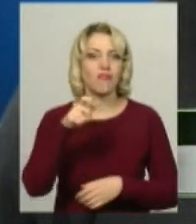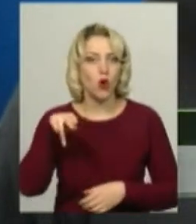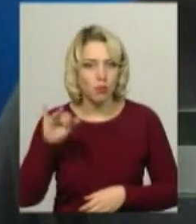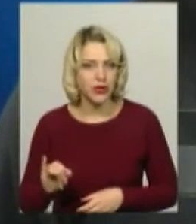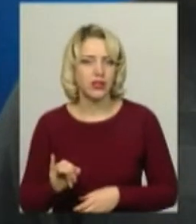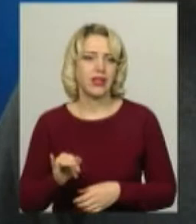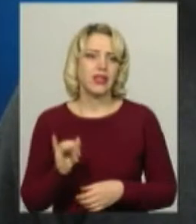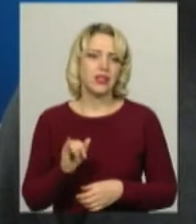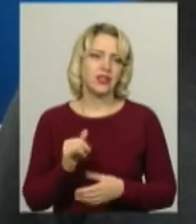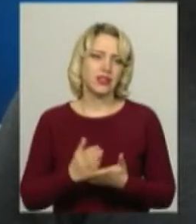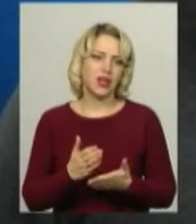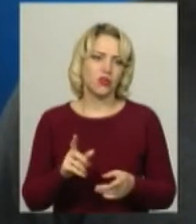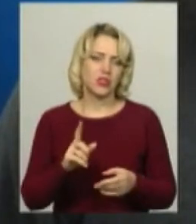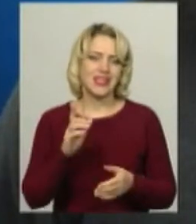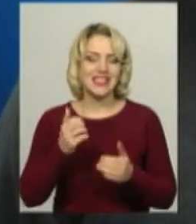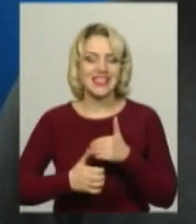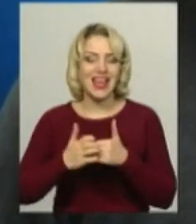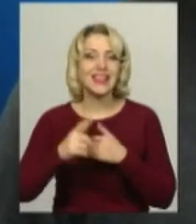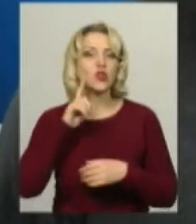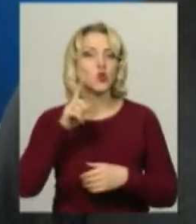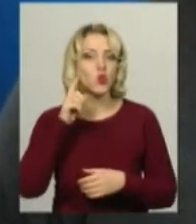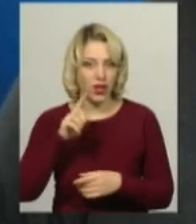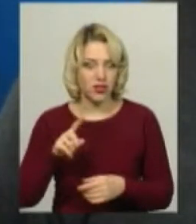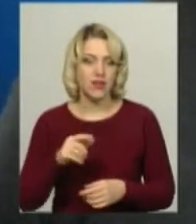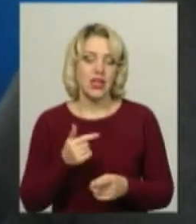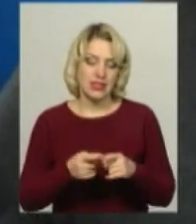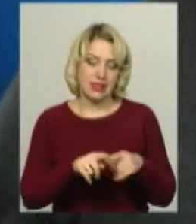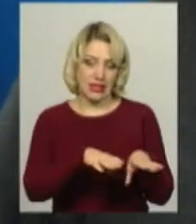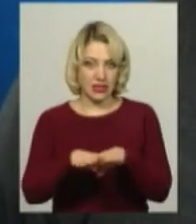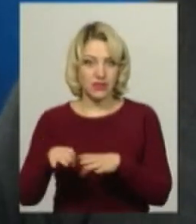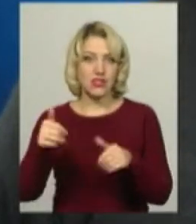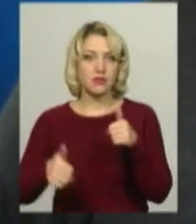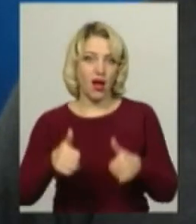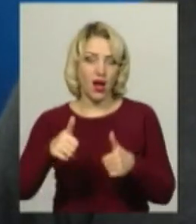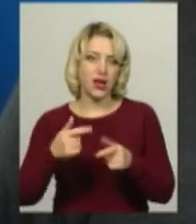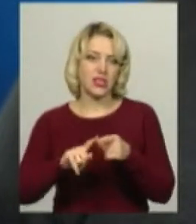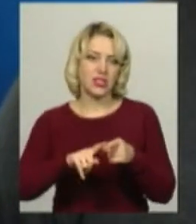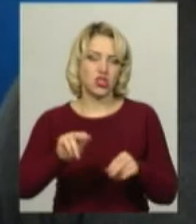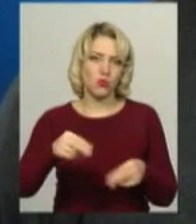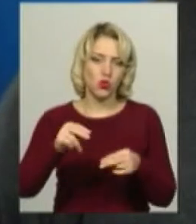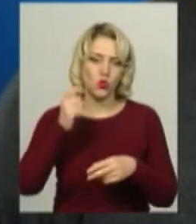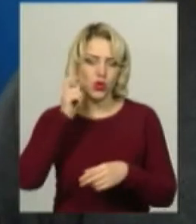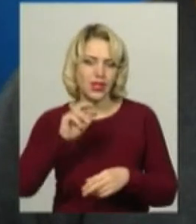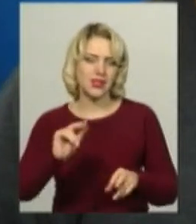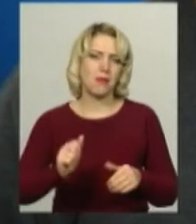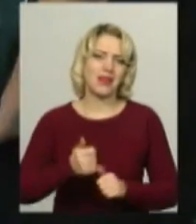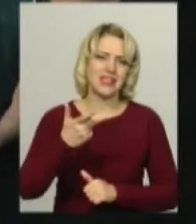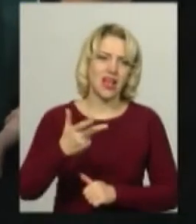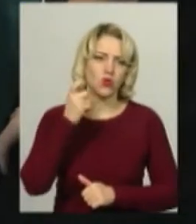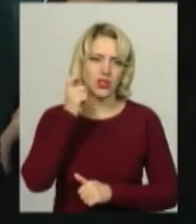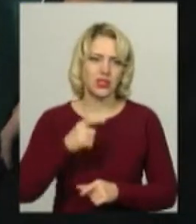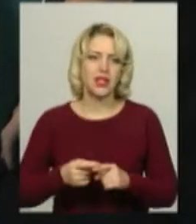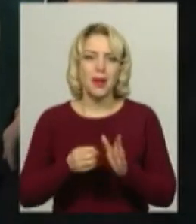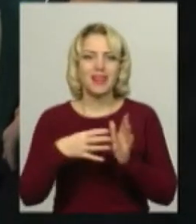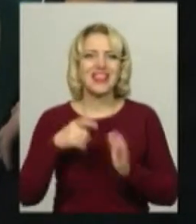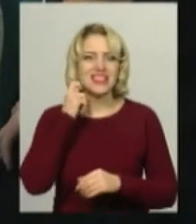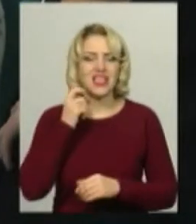і є серед юнаків, правда. Але це рівень змагань і чемпіони України, призери України, чемпіони України. 15